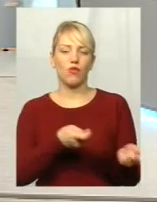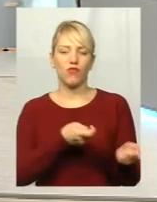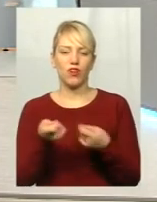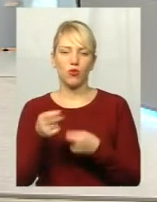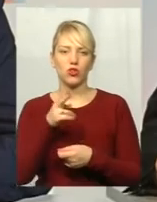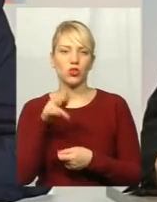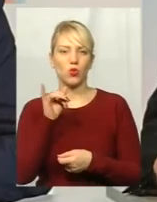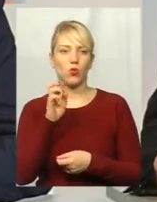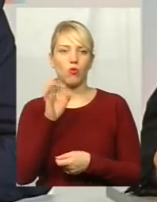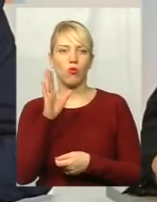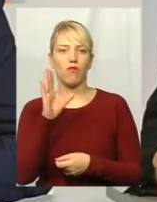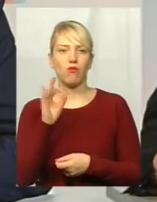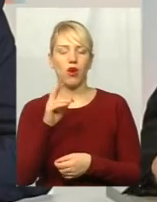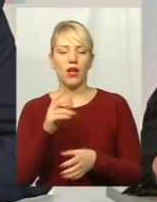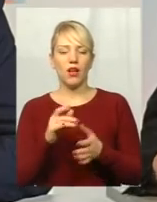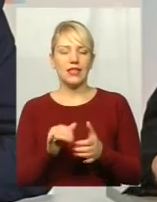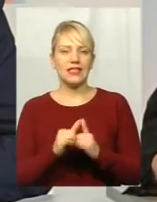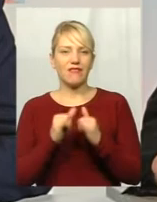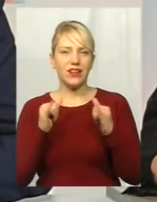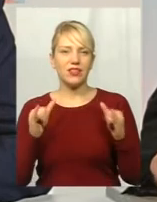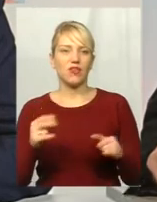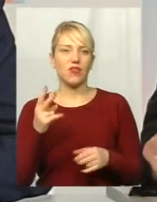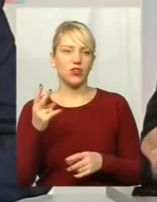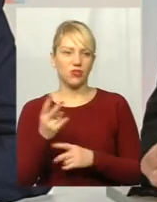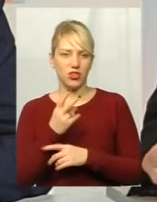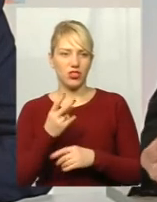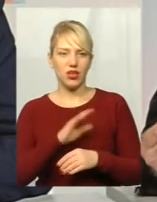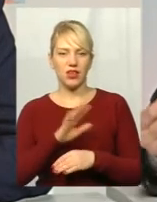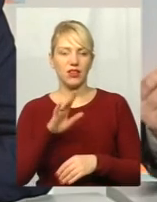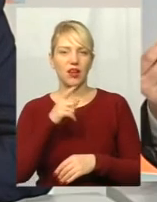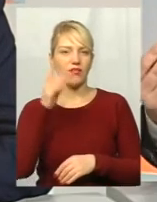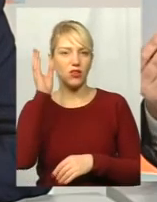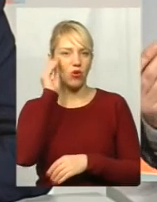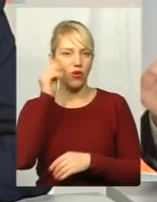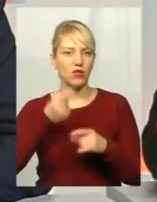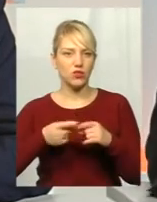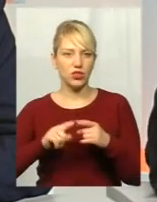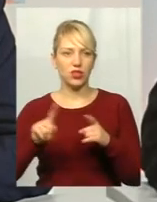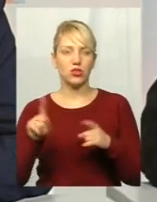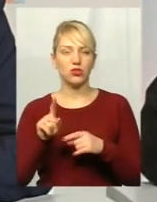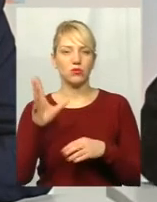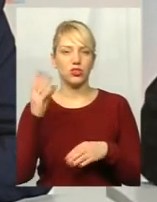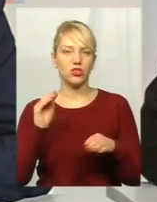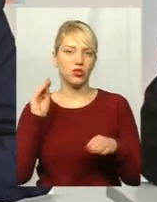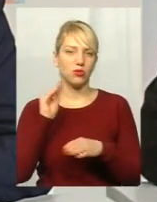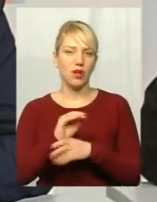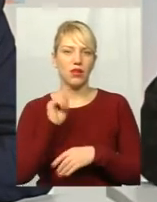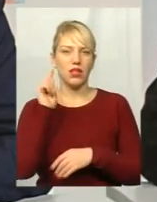воно більш ніж вдвічі збільшилось. Це я навіть не беру. Те, що ми пустили до 47